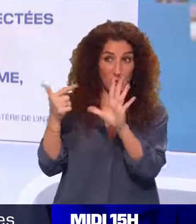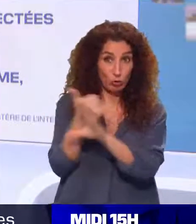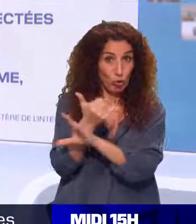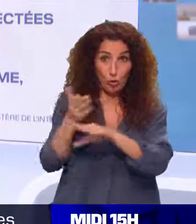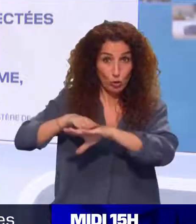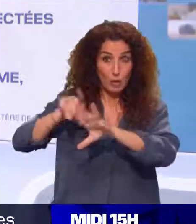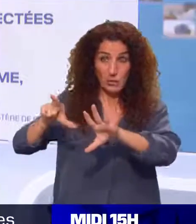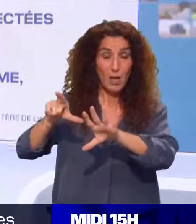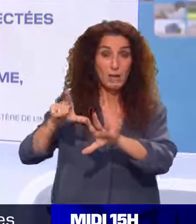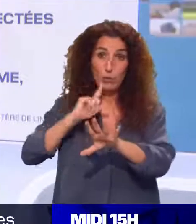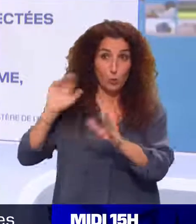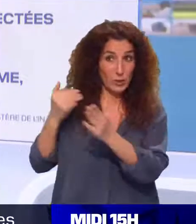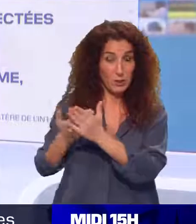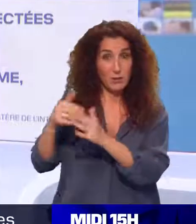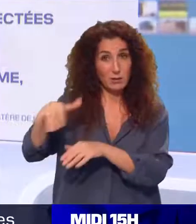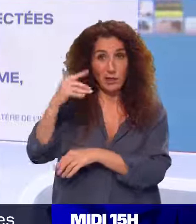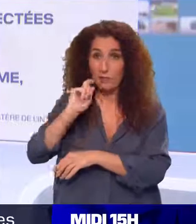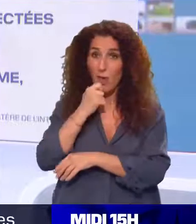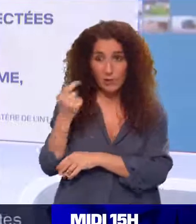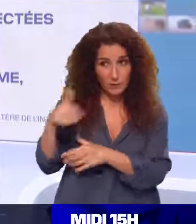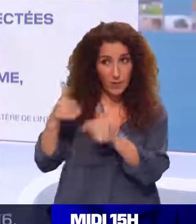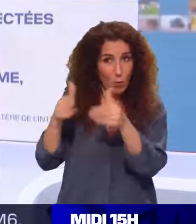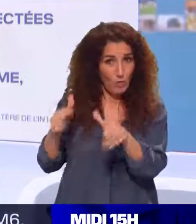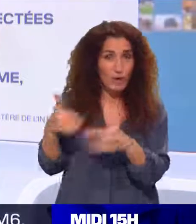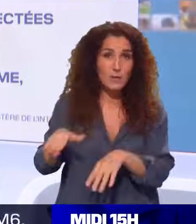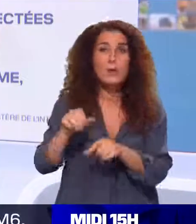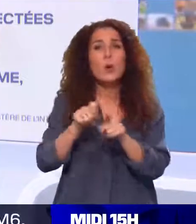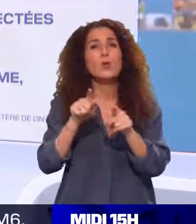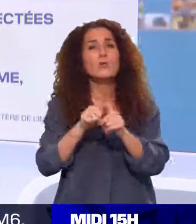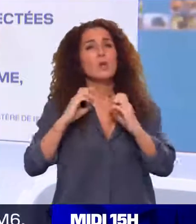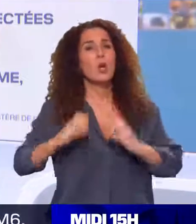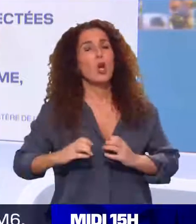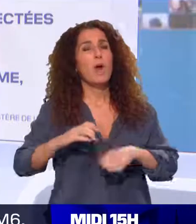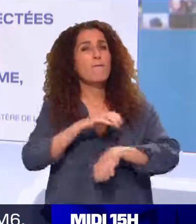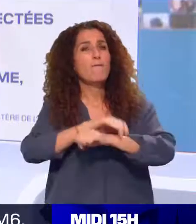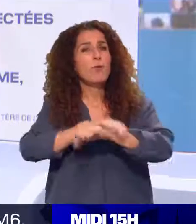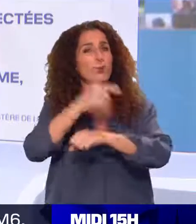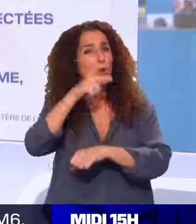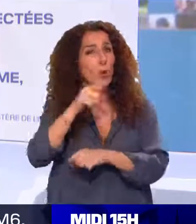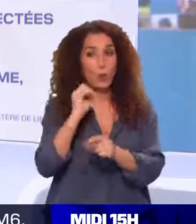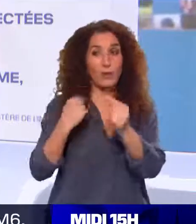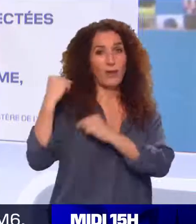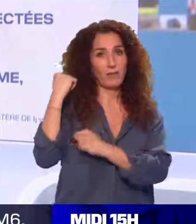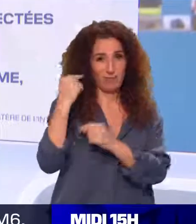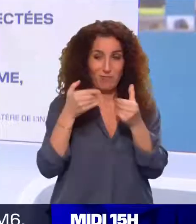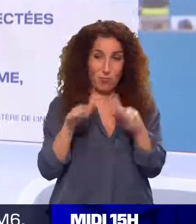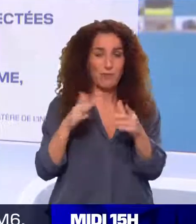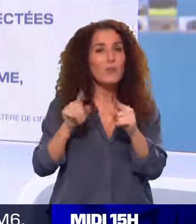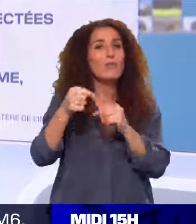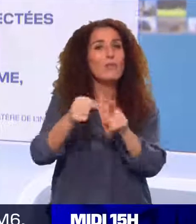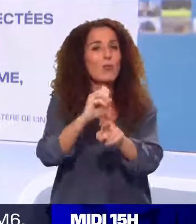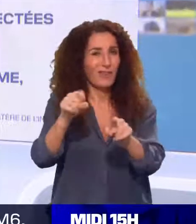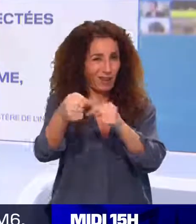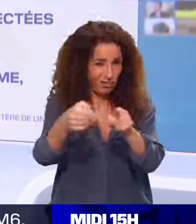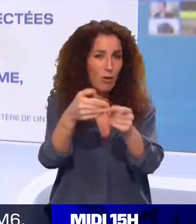Le groupe Amas Stadium du club de foot de l'Olympique Lyonnais, qui a ouvert le week-end dernier et qui ouvrira le week-end prochain également. Et puis